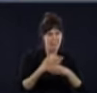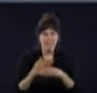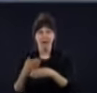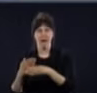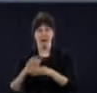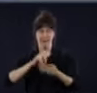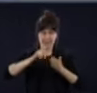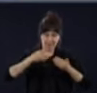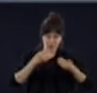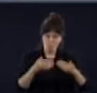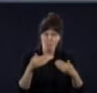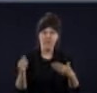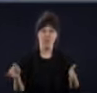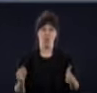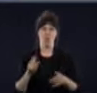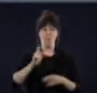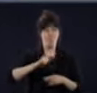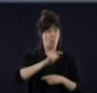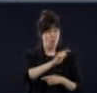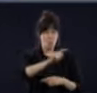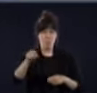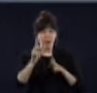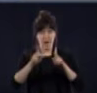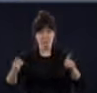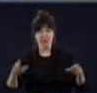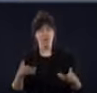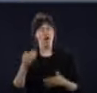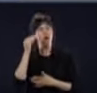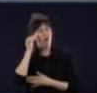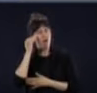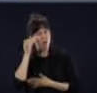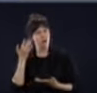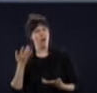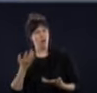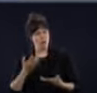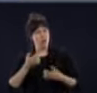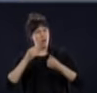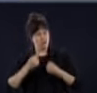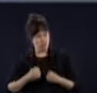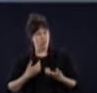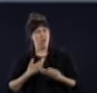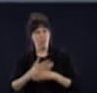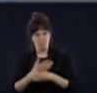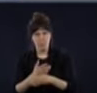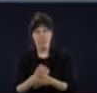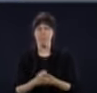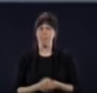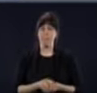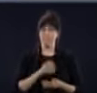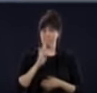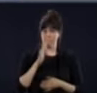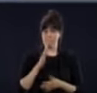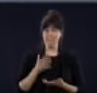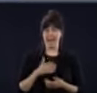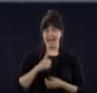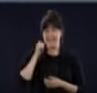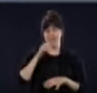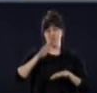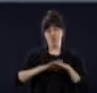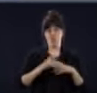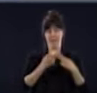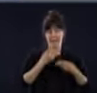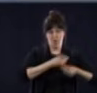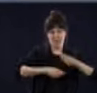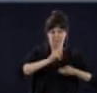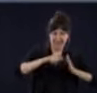pour réouvrir certains aspects du Québec. Et cette semaine, on l'a fait lundi avec les écoles services de garde,'économie hier. Et aujourd'hui, c'est vraiment la suite